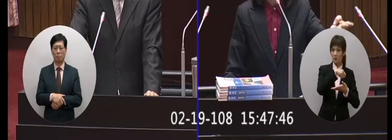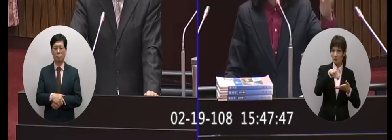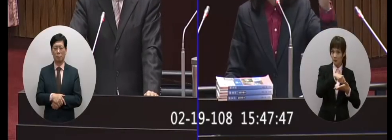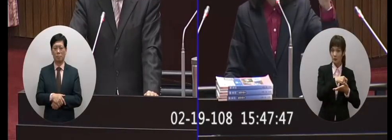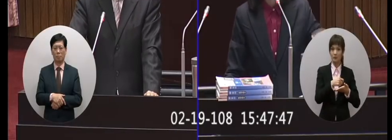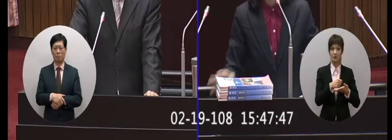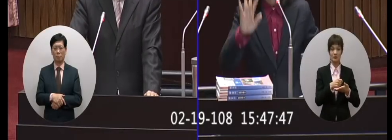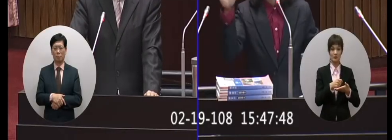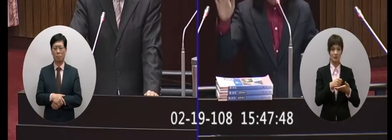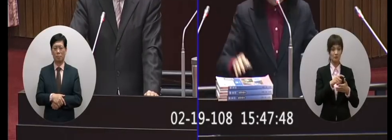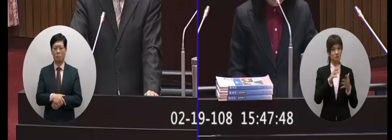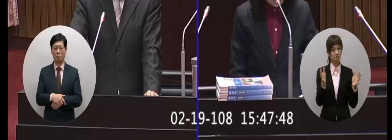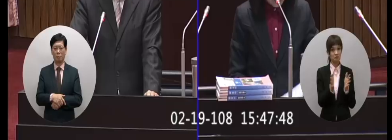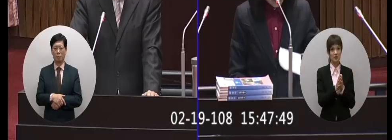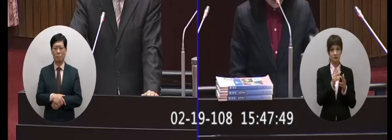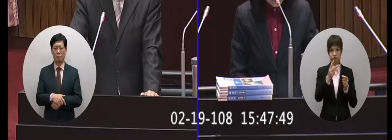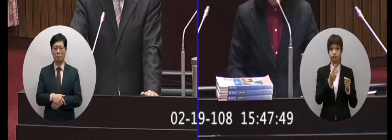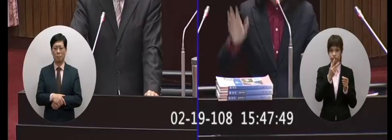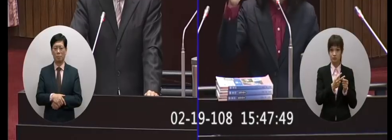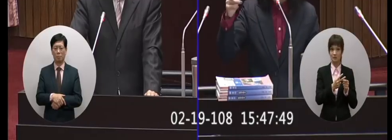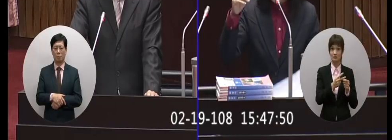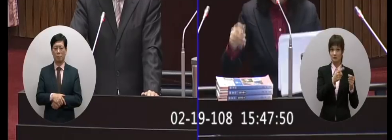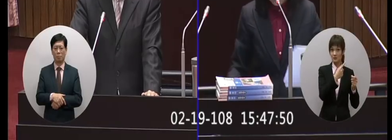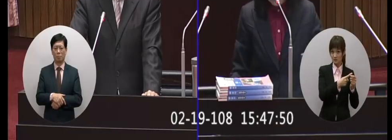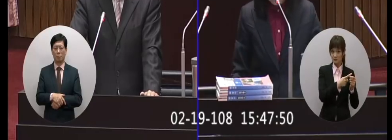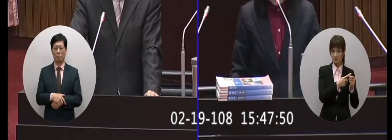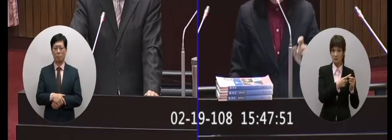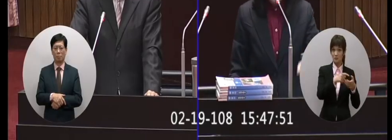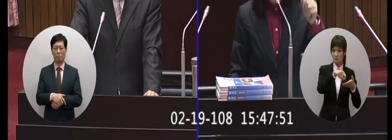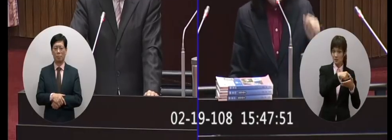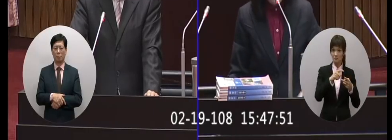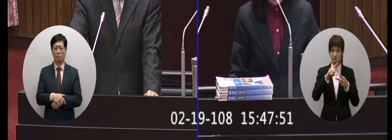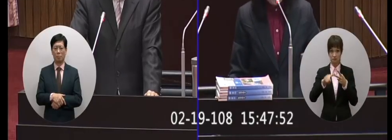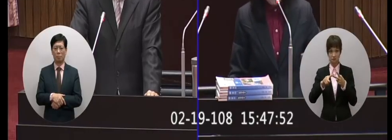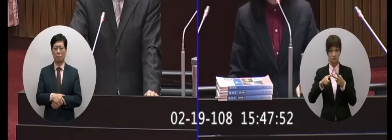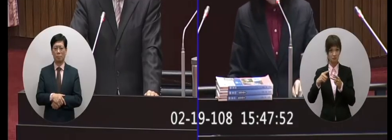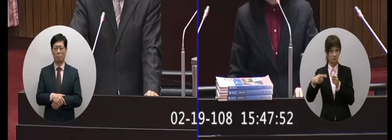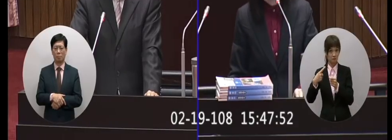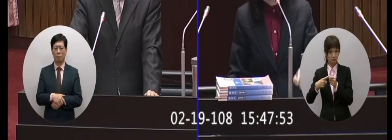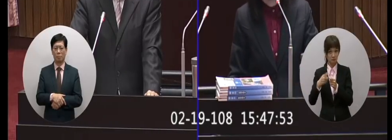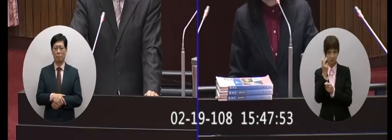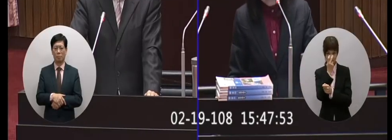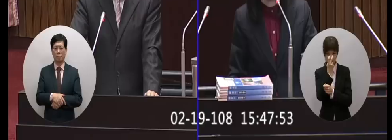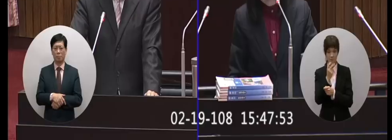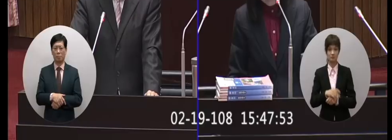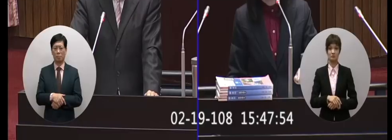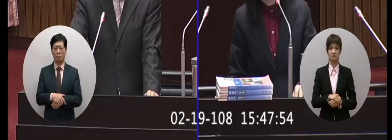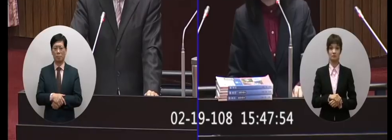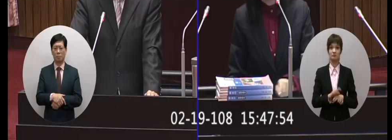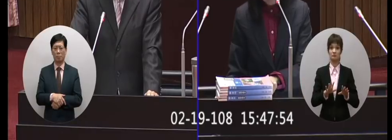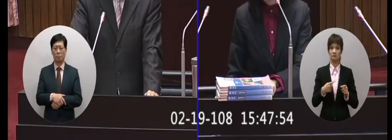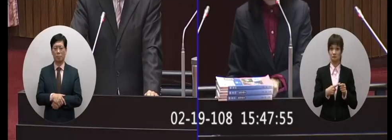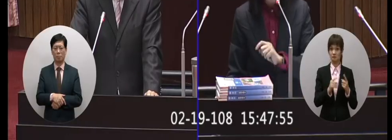年編書一年審議大概是這樣子所以呢我們再往下看以今年來說108課綱